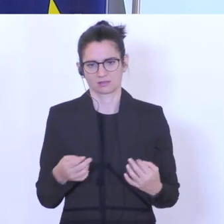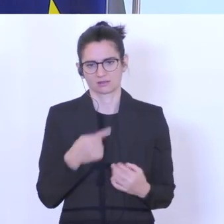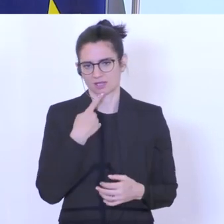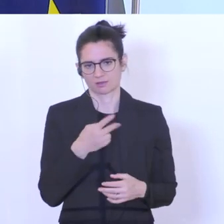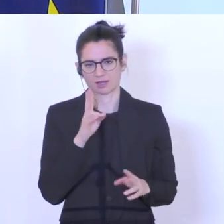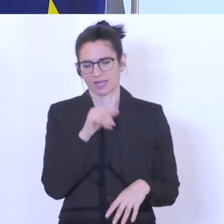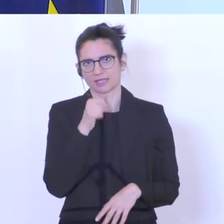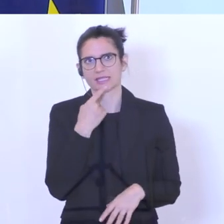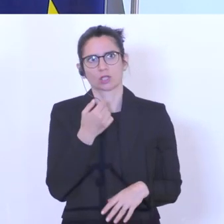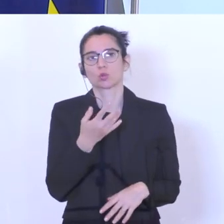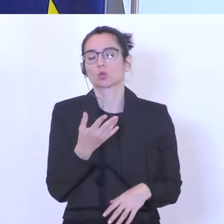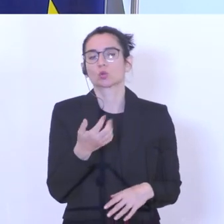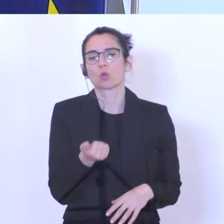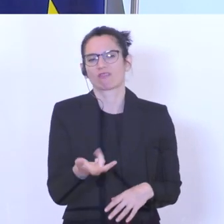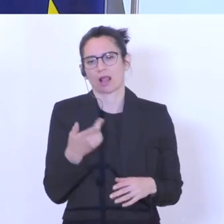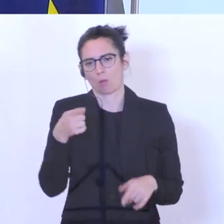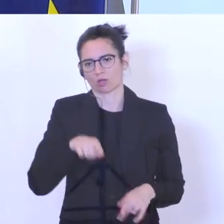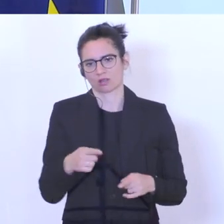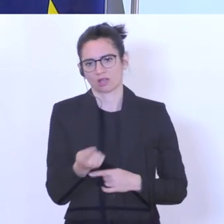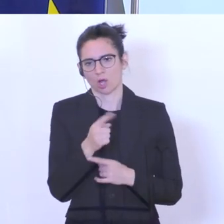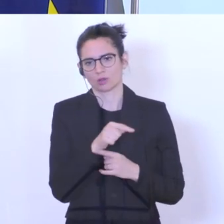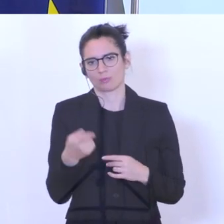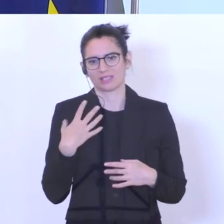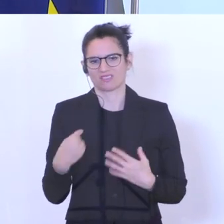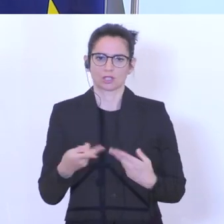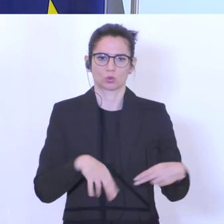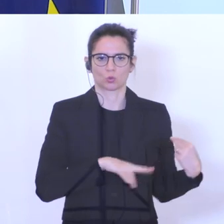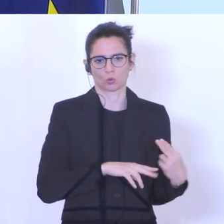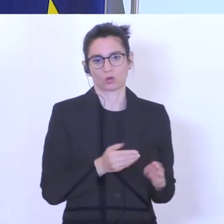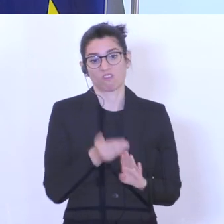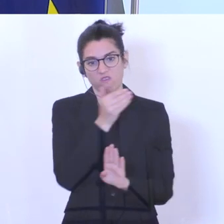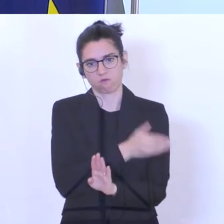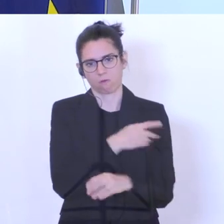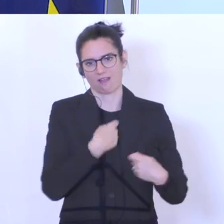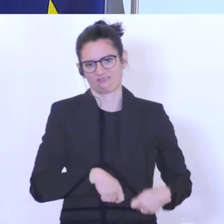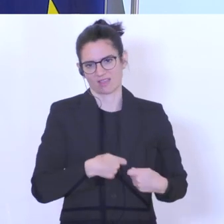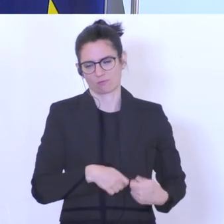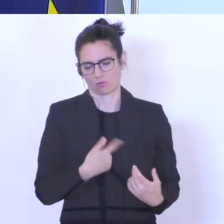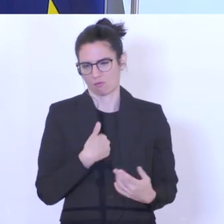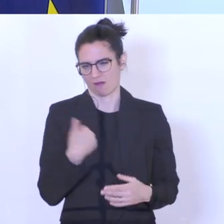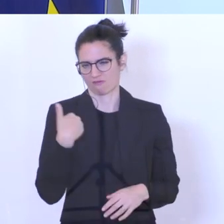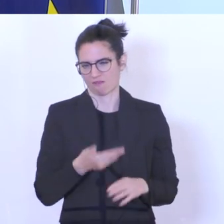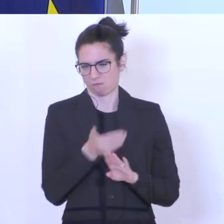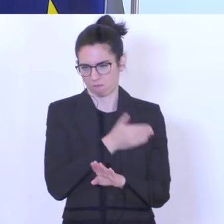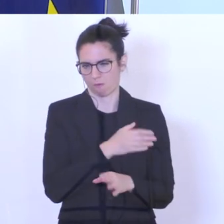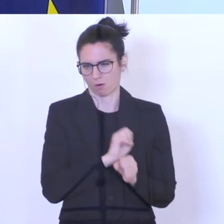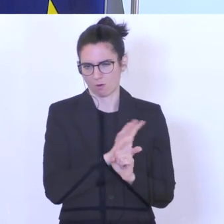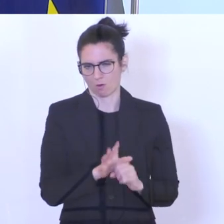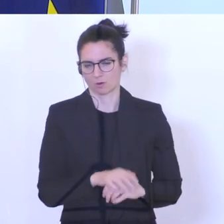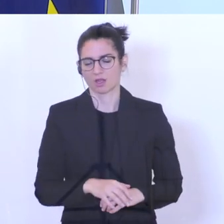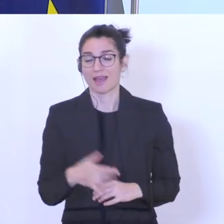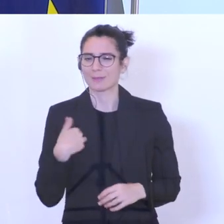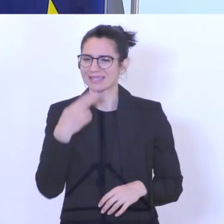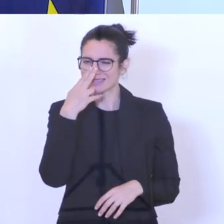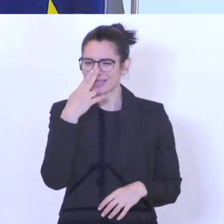Monate, bis wir wieder zur Rekordbeschäftigung, die wir ja im Februar hatten, wieder kommen können. Was wir sehen